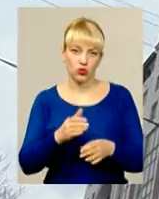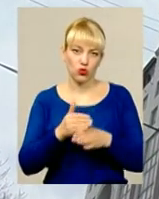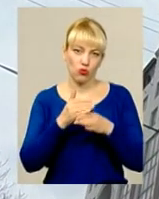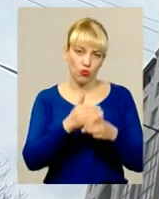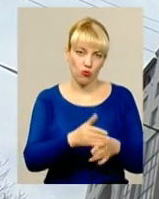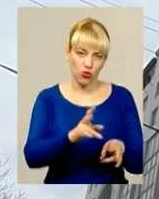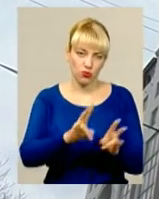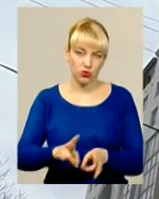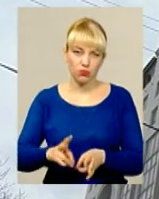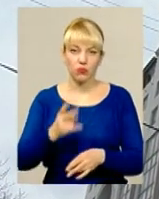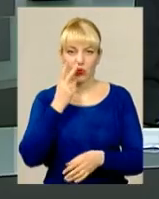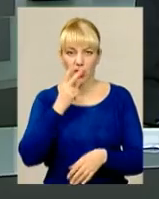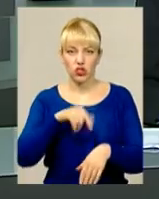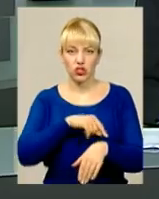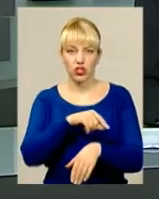покаже час.